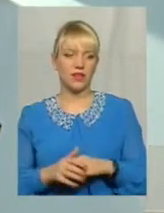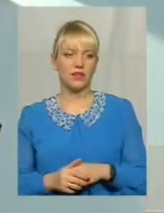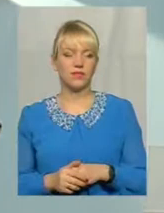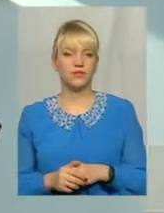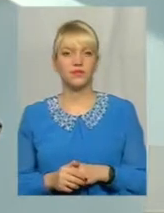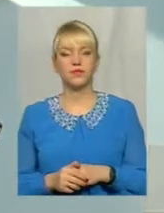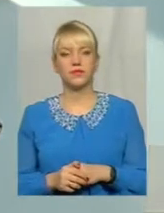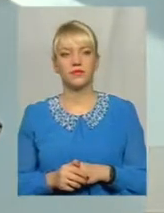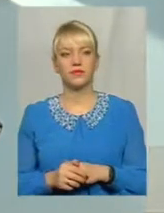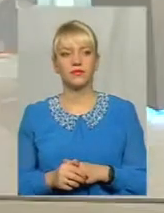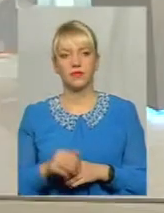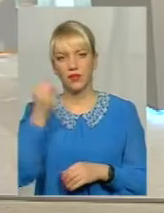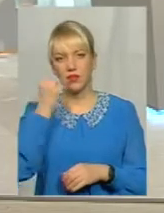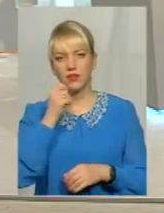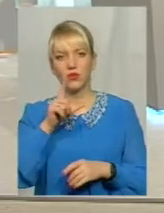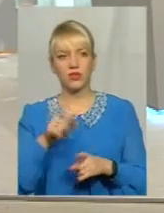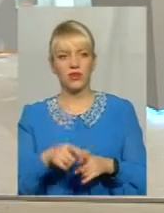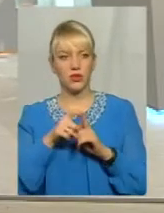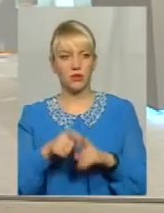Дякую за відповідь